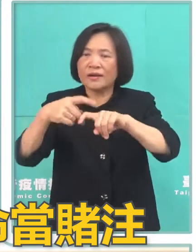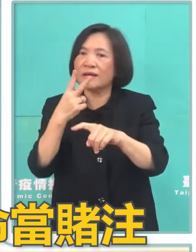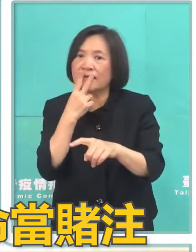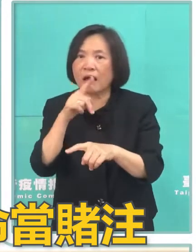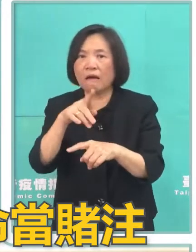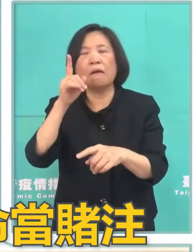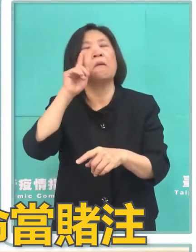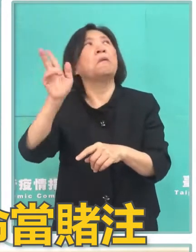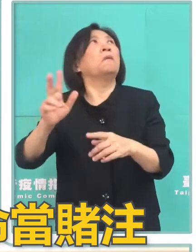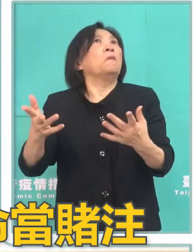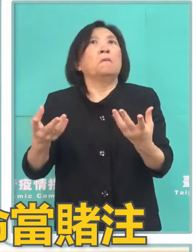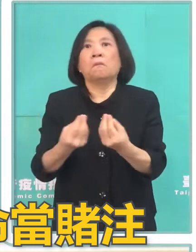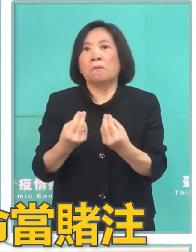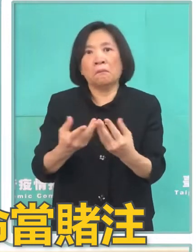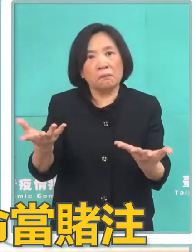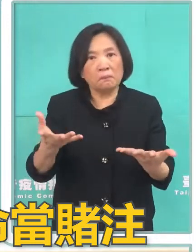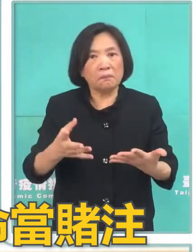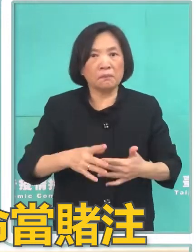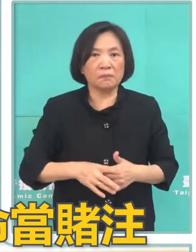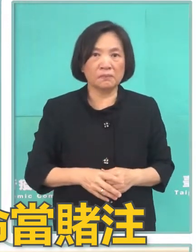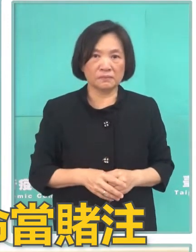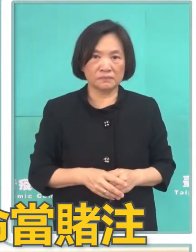苗是聯牙再來